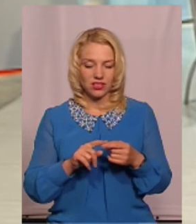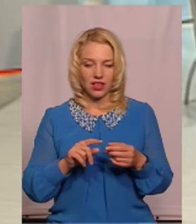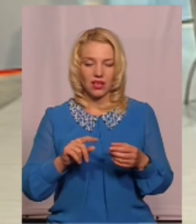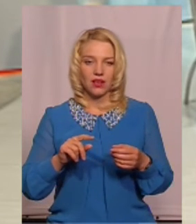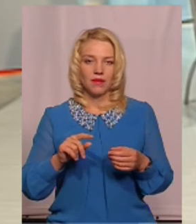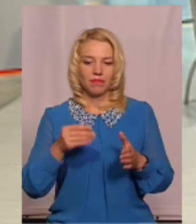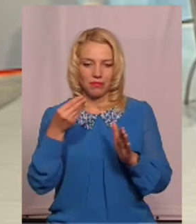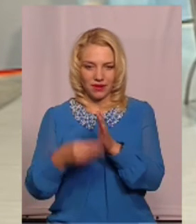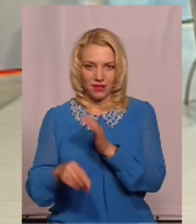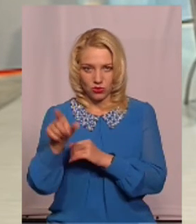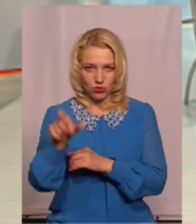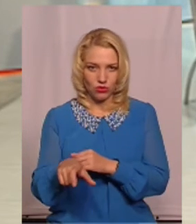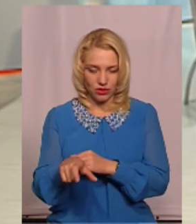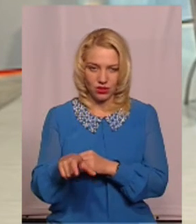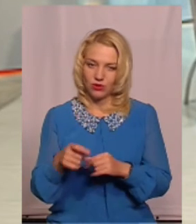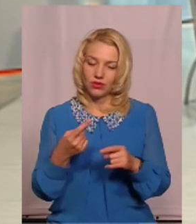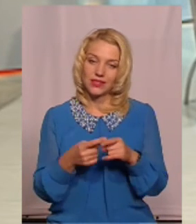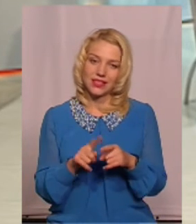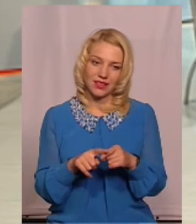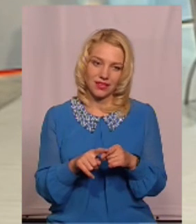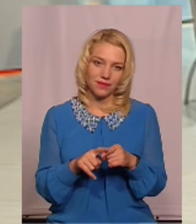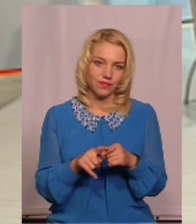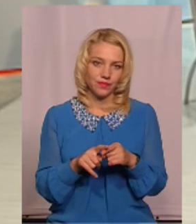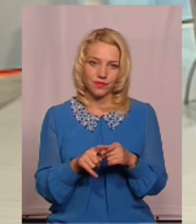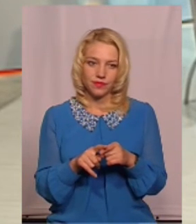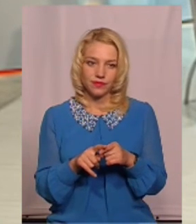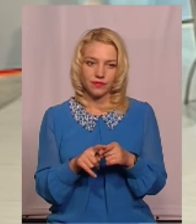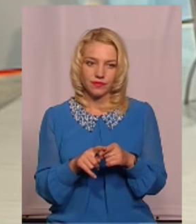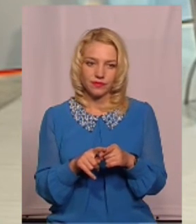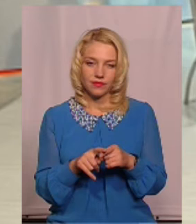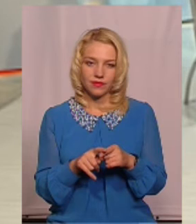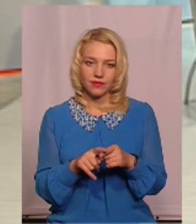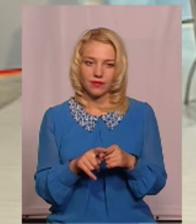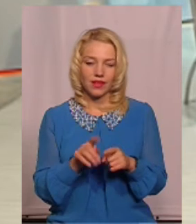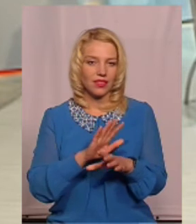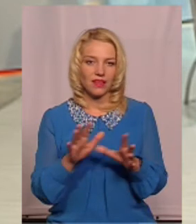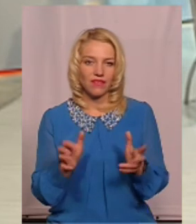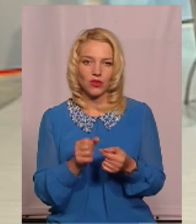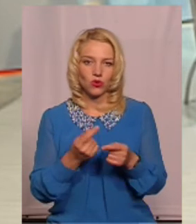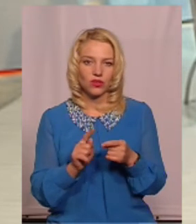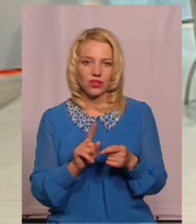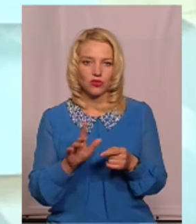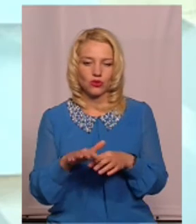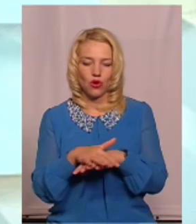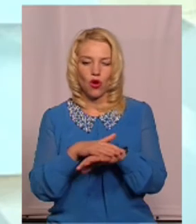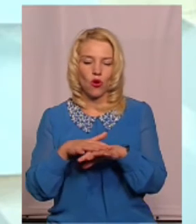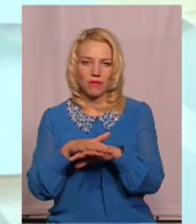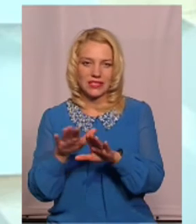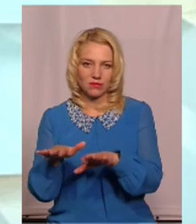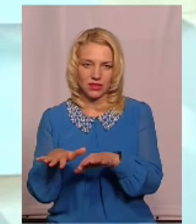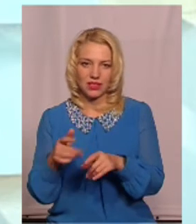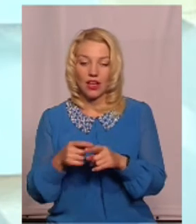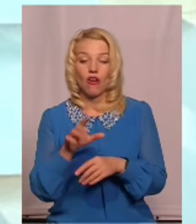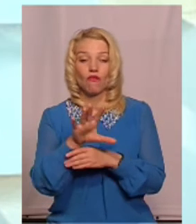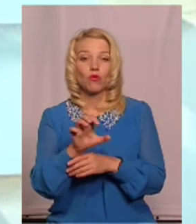приниження честі і гідності, то тут не врятує навіть те, що це громадське місце. Тобто, фотографувати можна, і це не